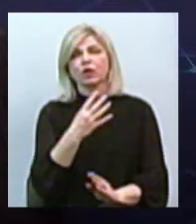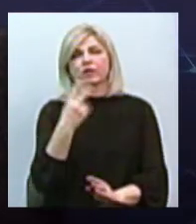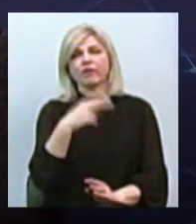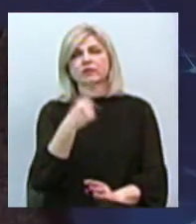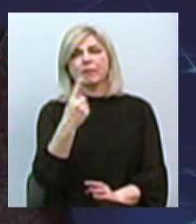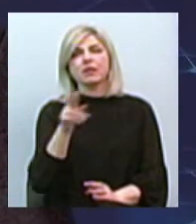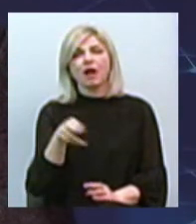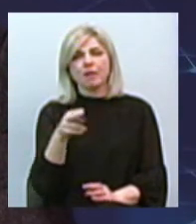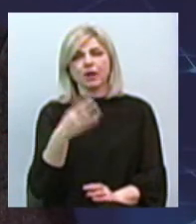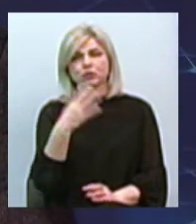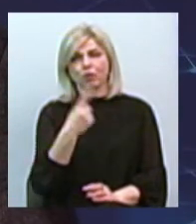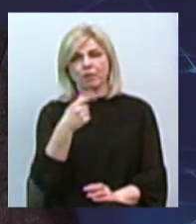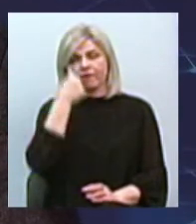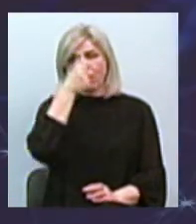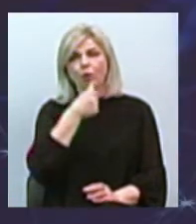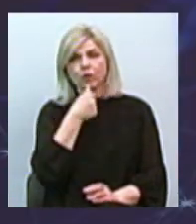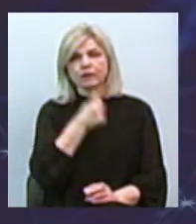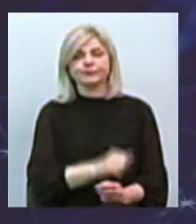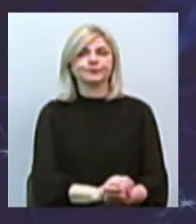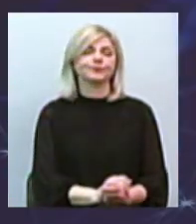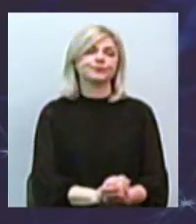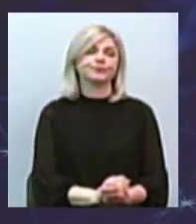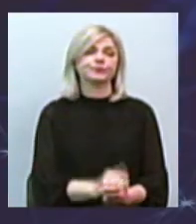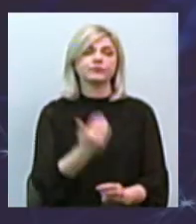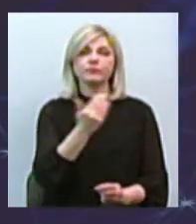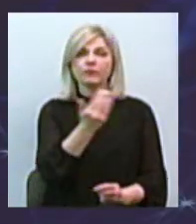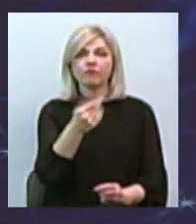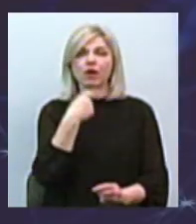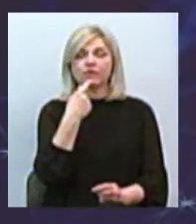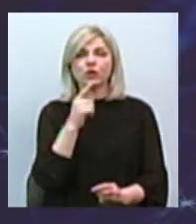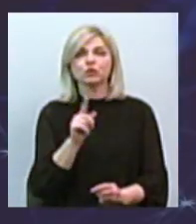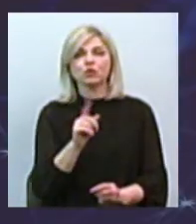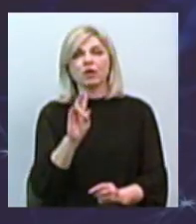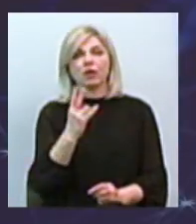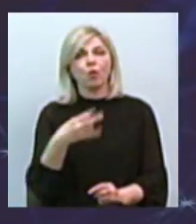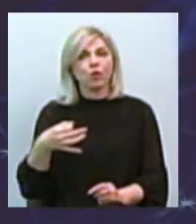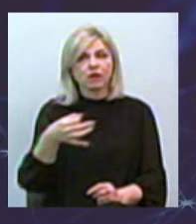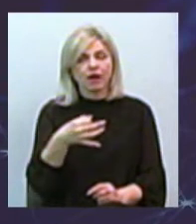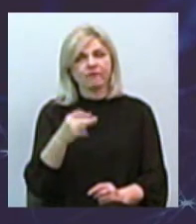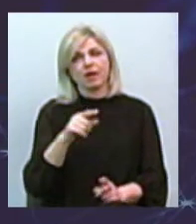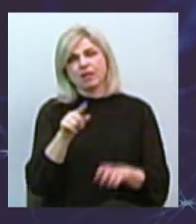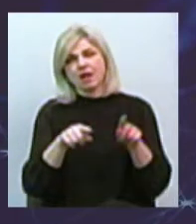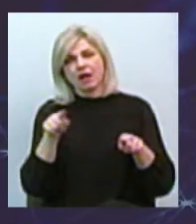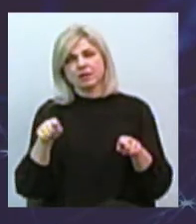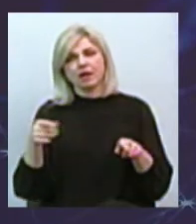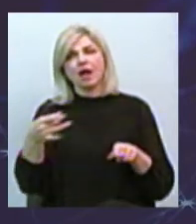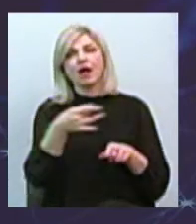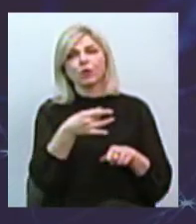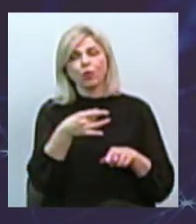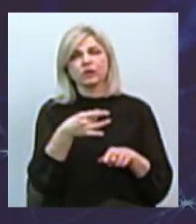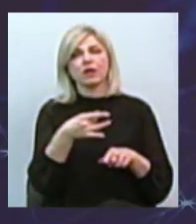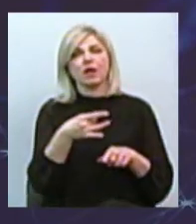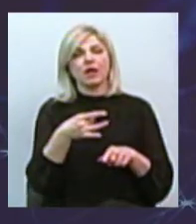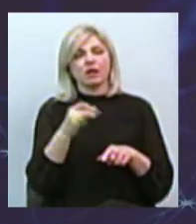Ви сказали, що до Миколаївщини, деяких районів заводили,